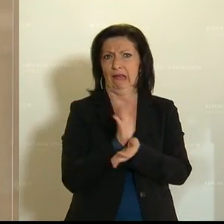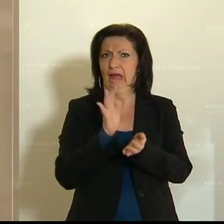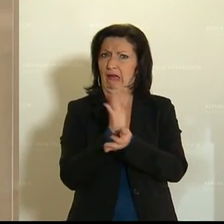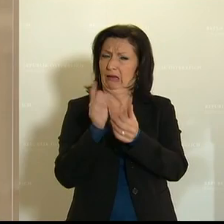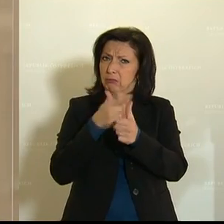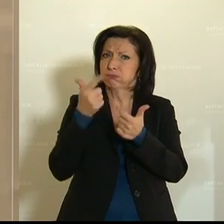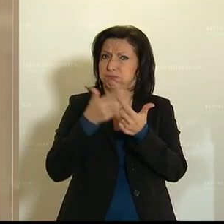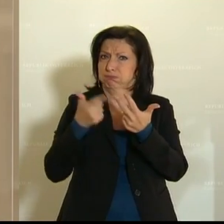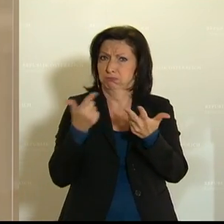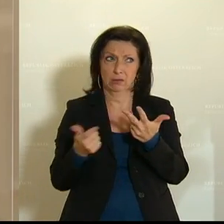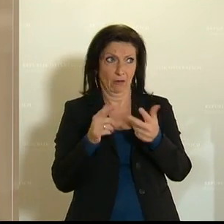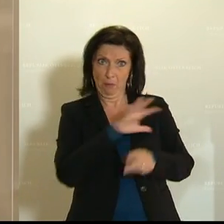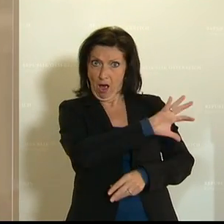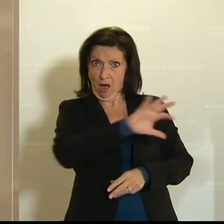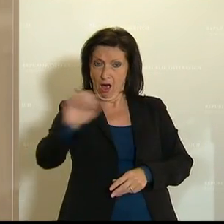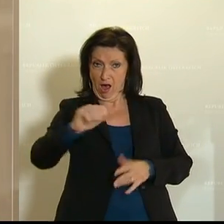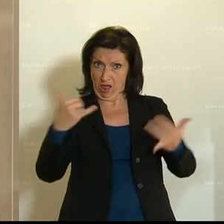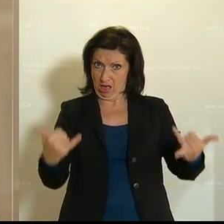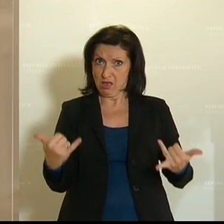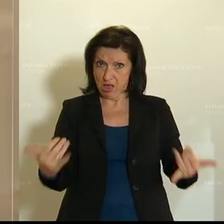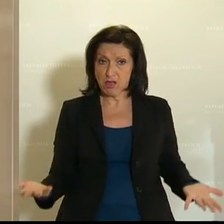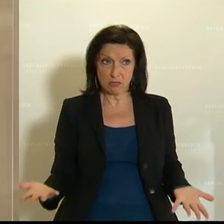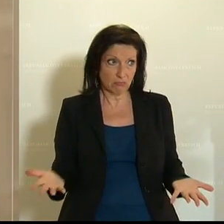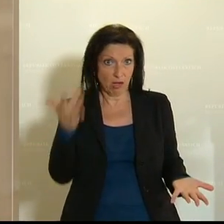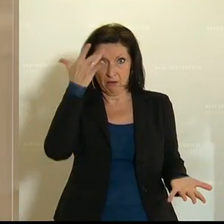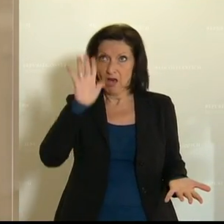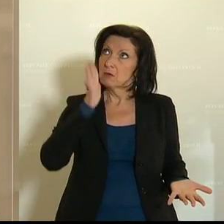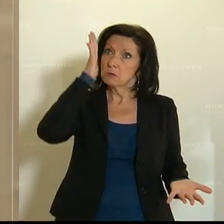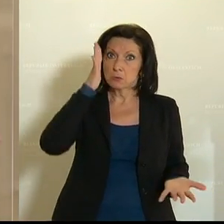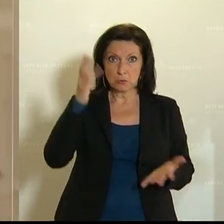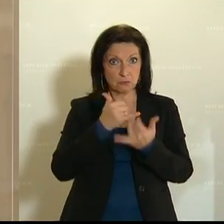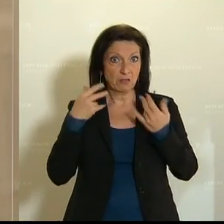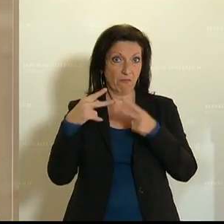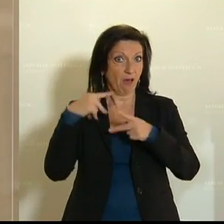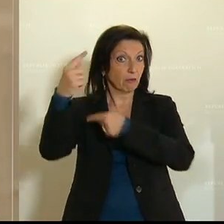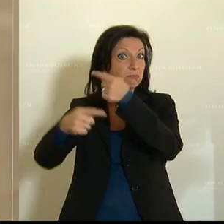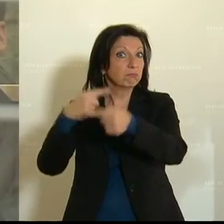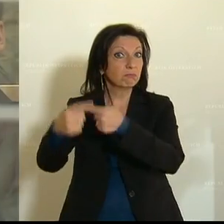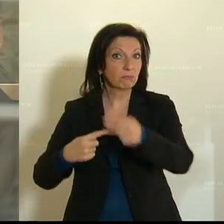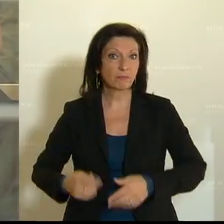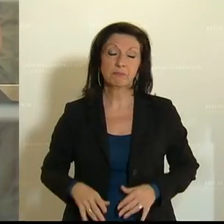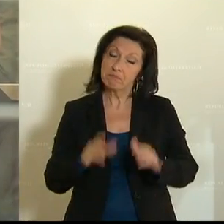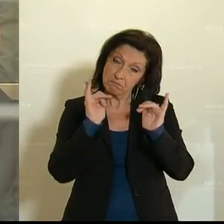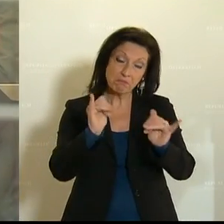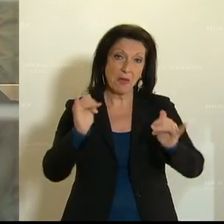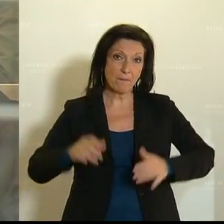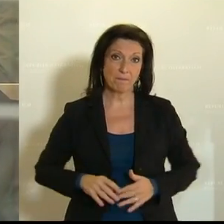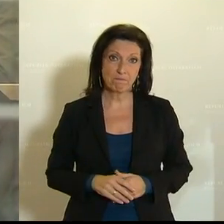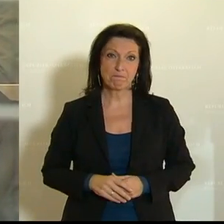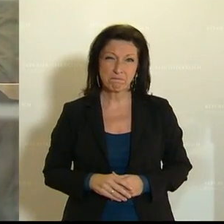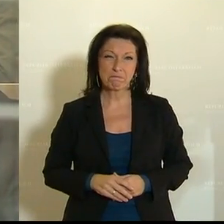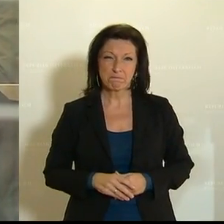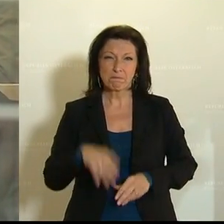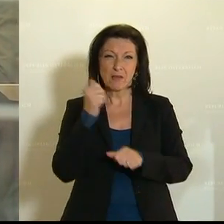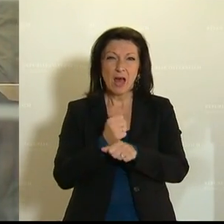Sie alle haben jetzt eine unsichere Zukunft vor sich. Ja, es sind